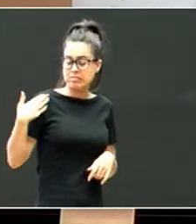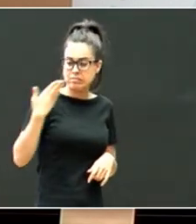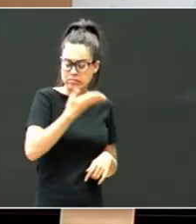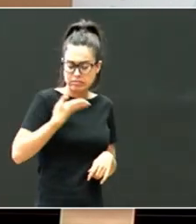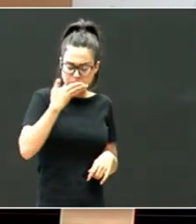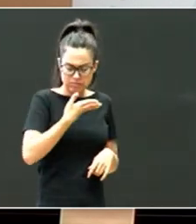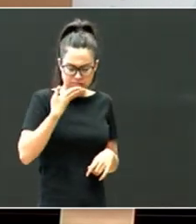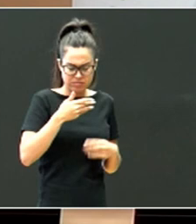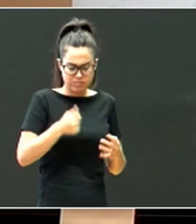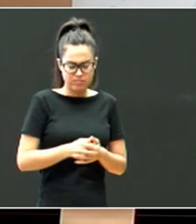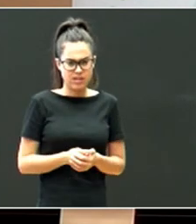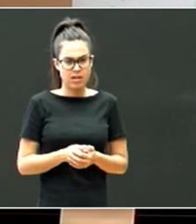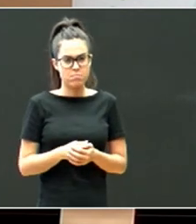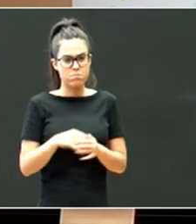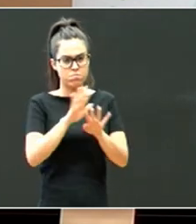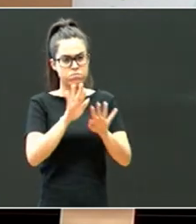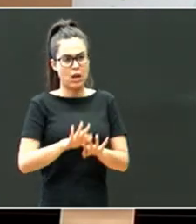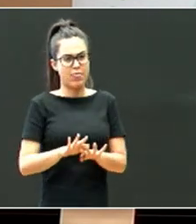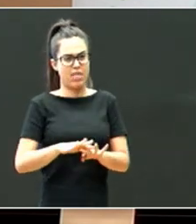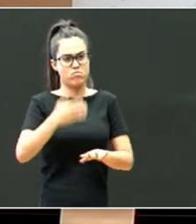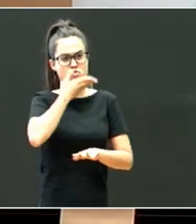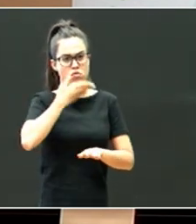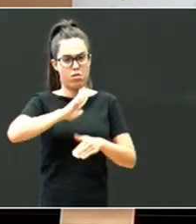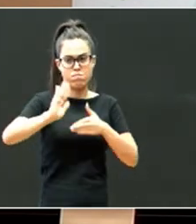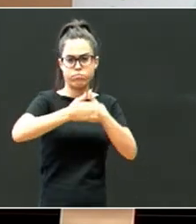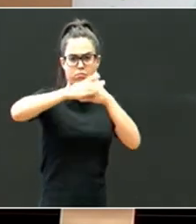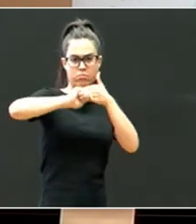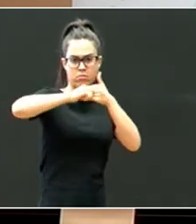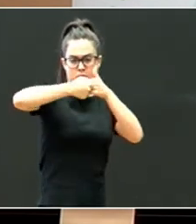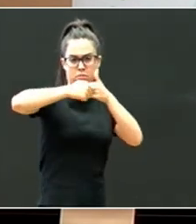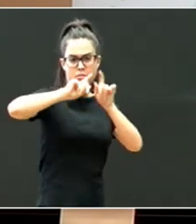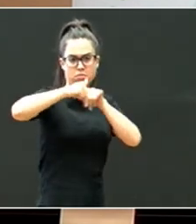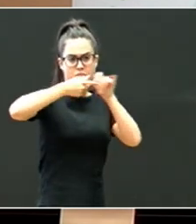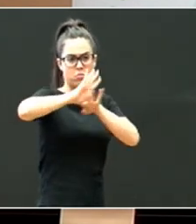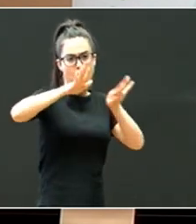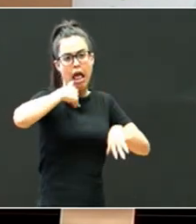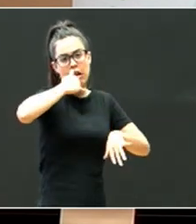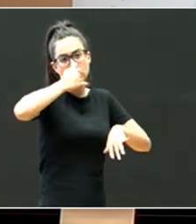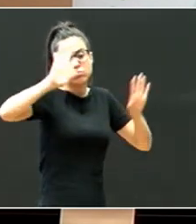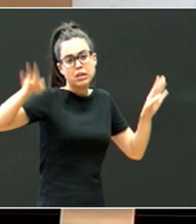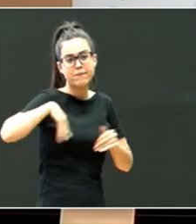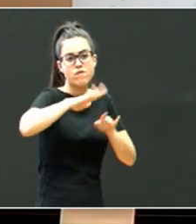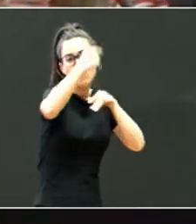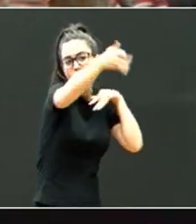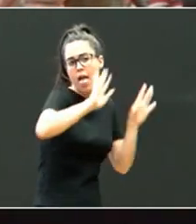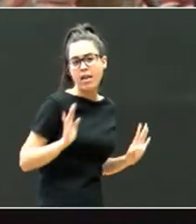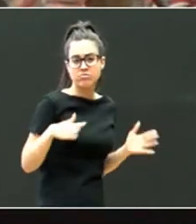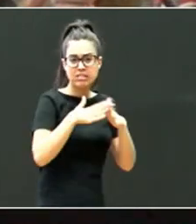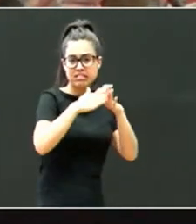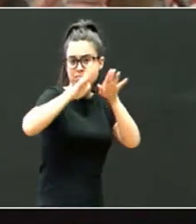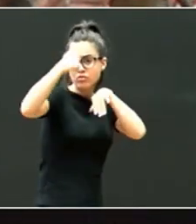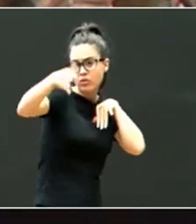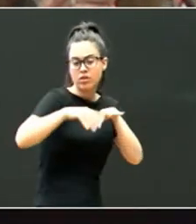nolako, fortaleza batzuk, itxiak, ose, familiak ziren kanpoko eragile batzuk, eta gu ginen gure barruko eragileak.